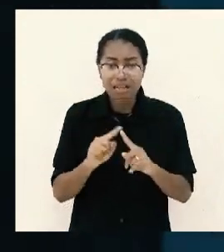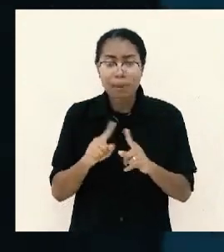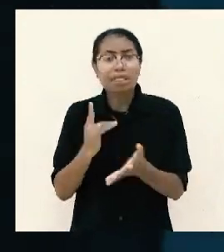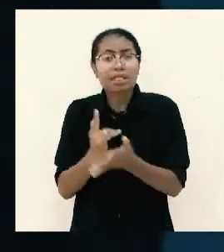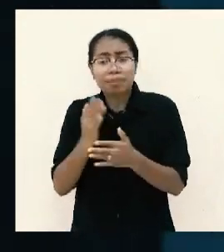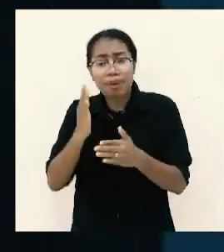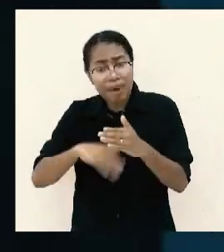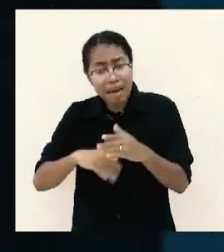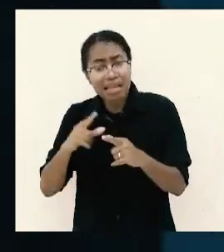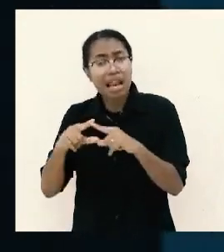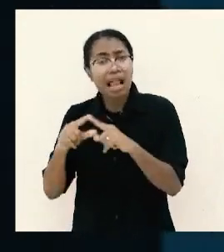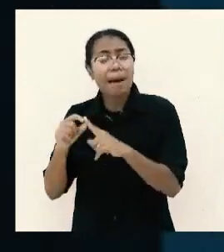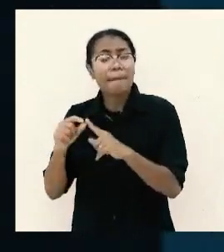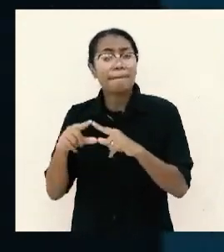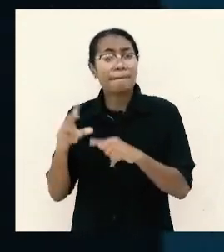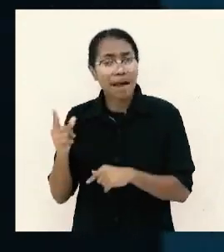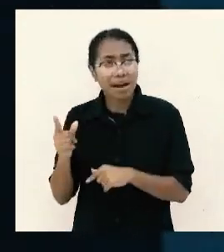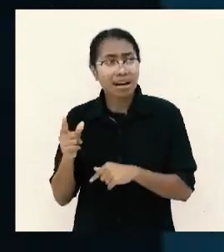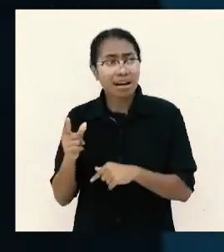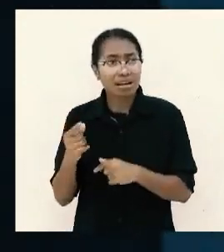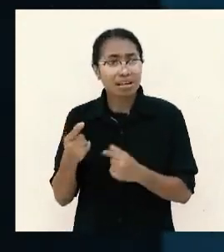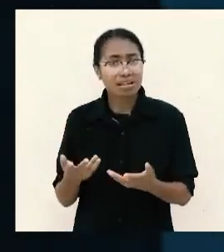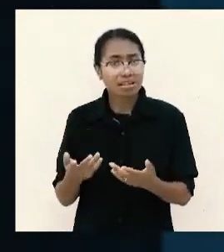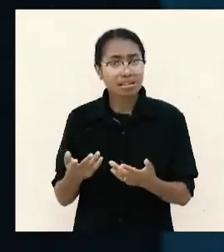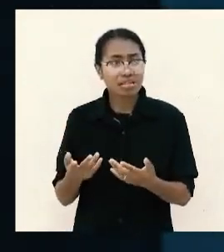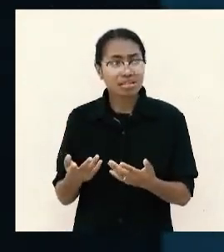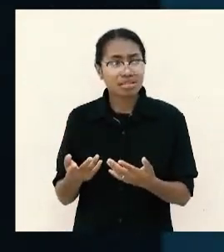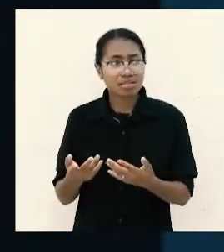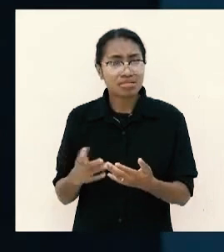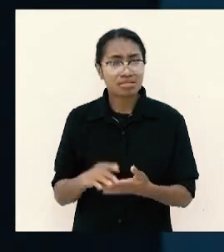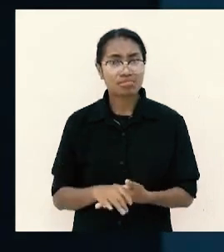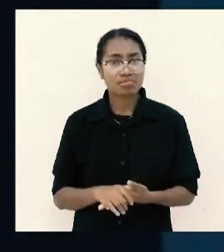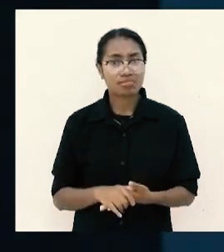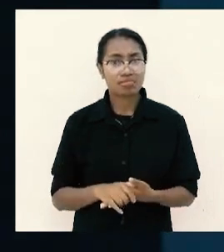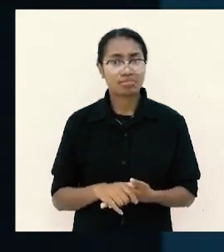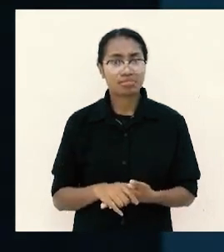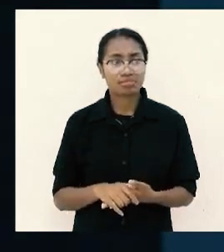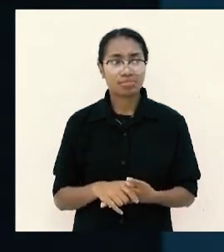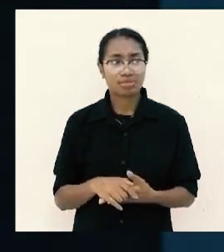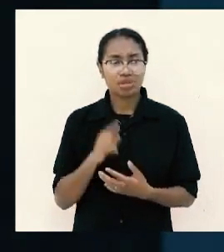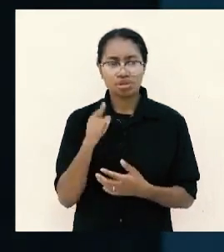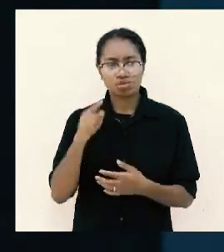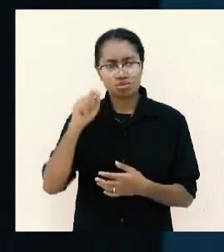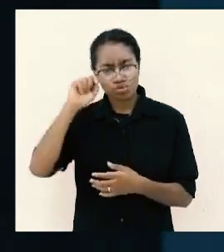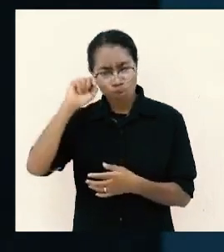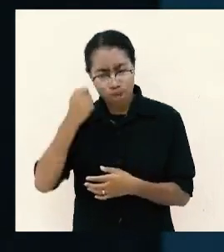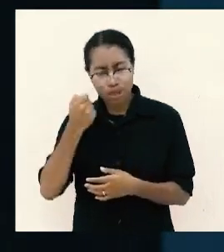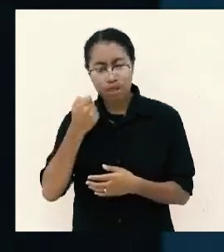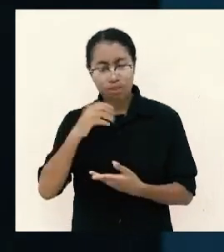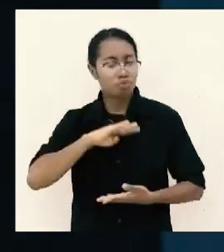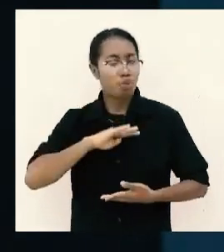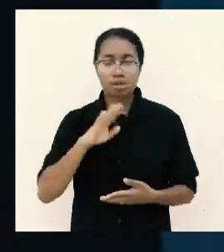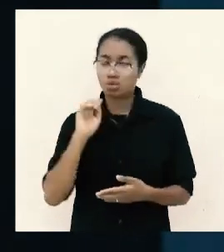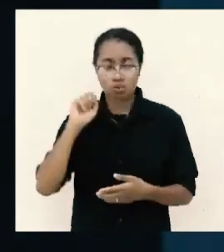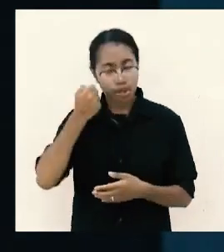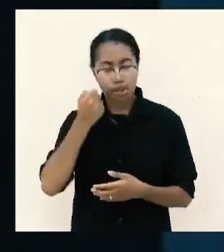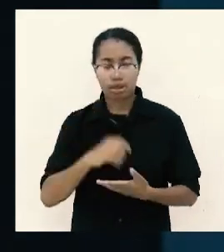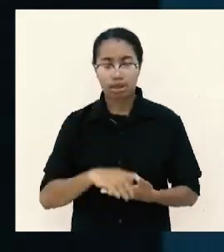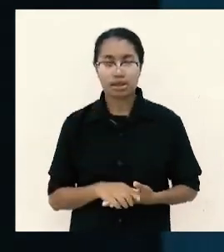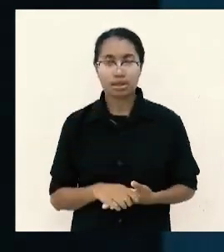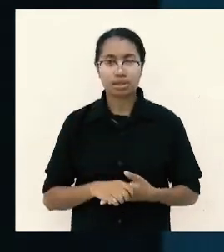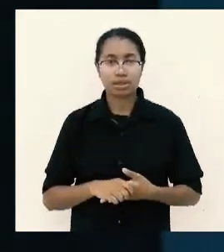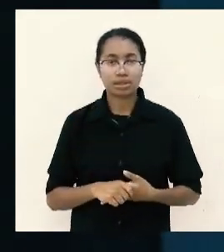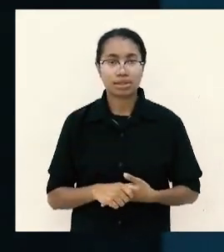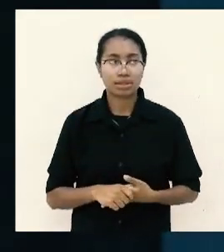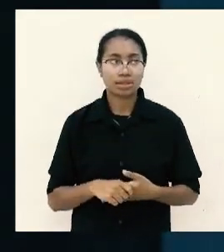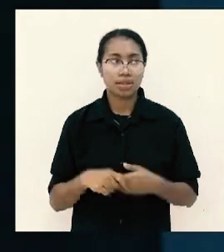lagi parah melarap bangkrut itu susah itu menjadi puas nah